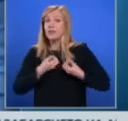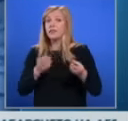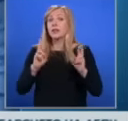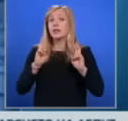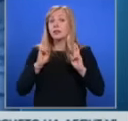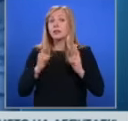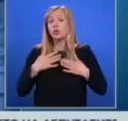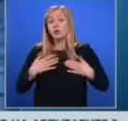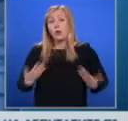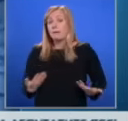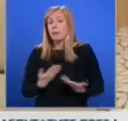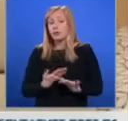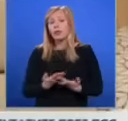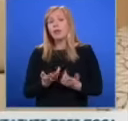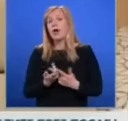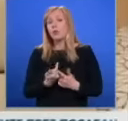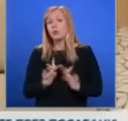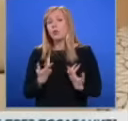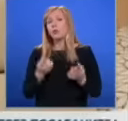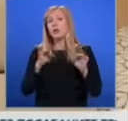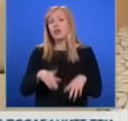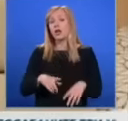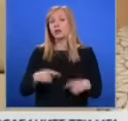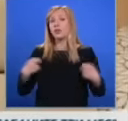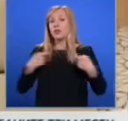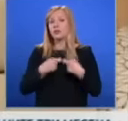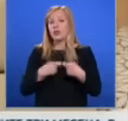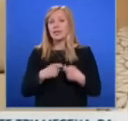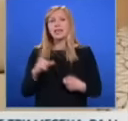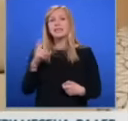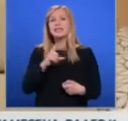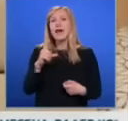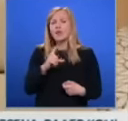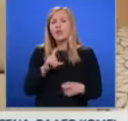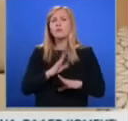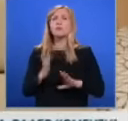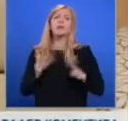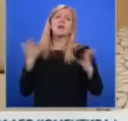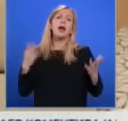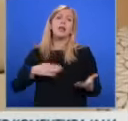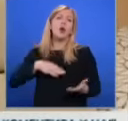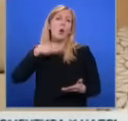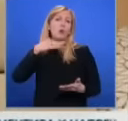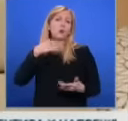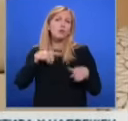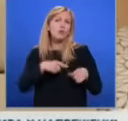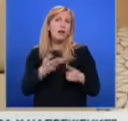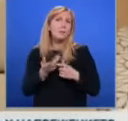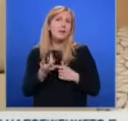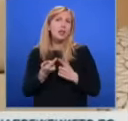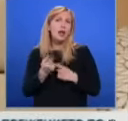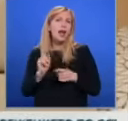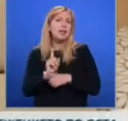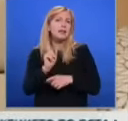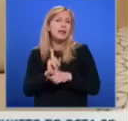няколко пъти от началото на войната. Саша е, може би, най-опитният като водач. Това му беше 11-та мисел в Харков.